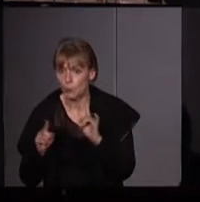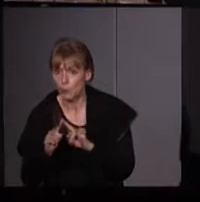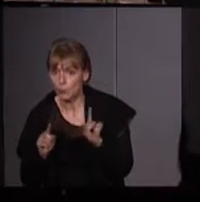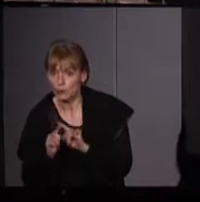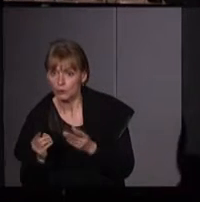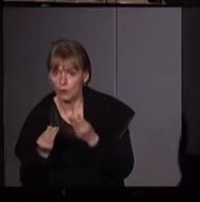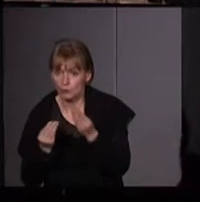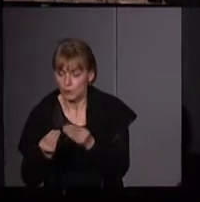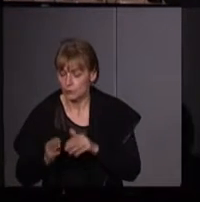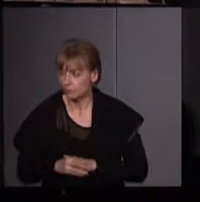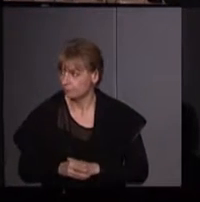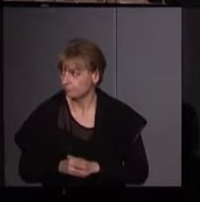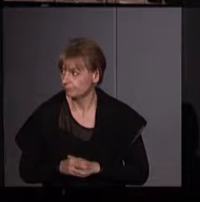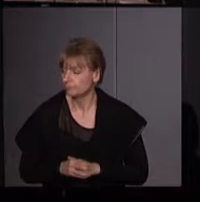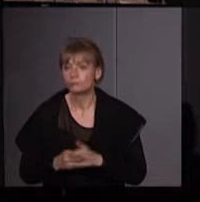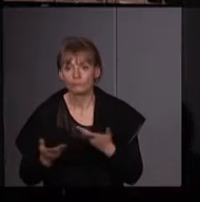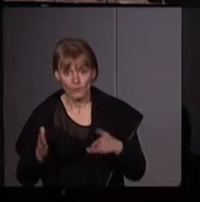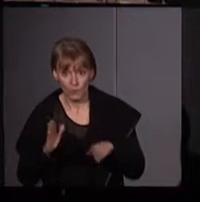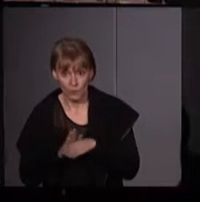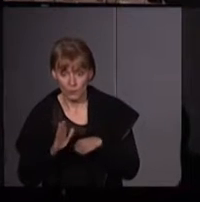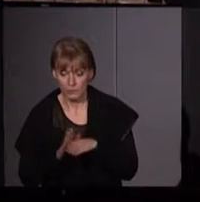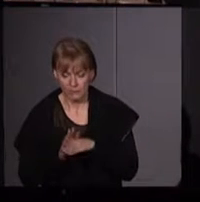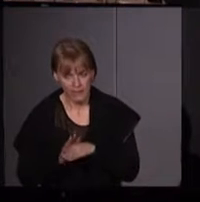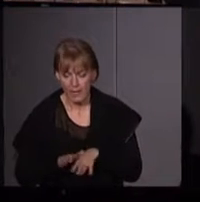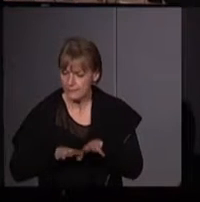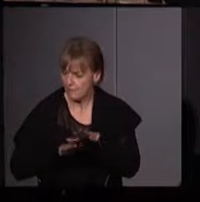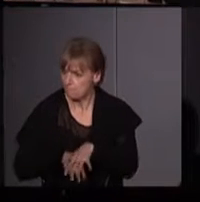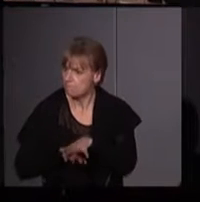commentaires. Tout a commencé par une longue marche